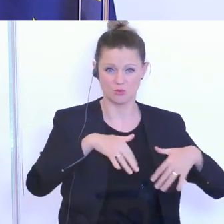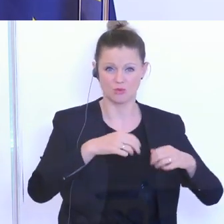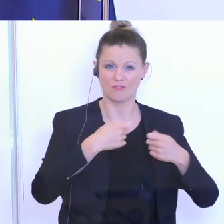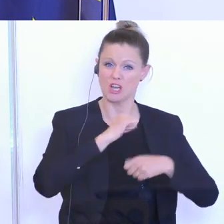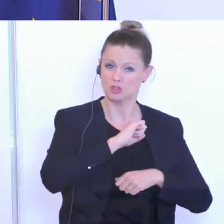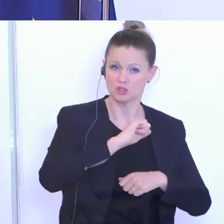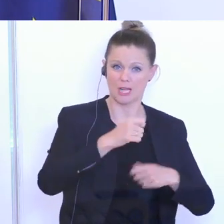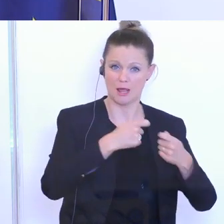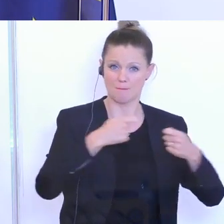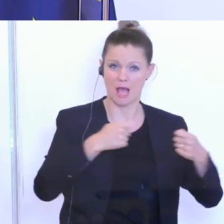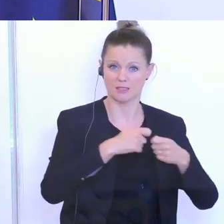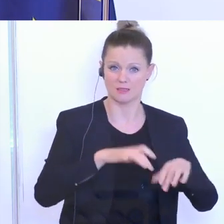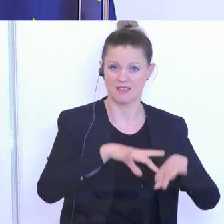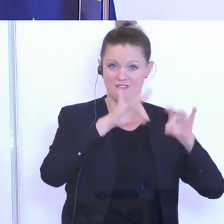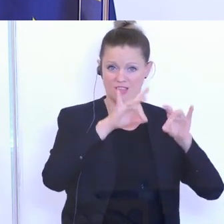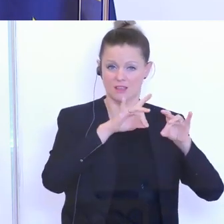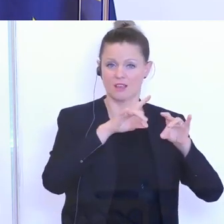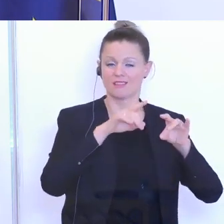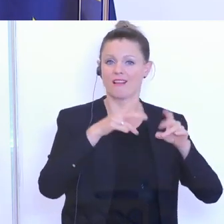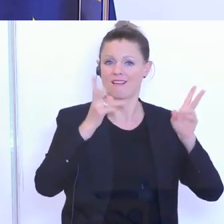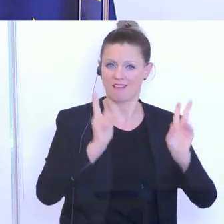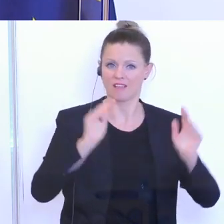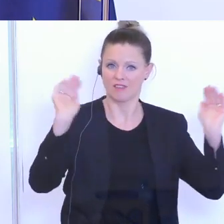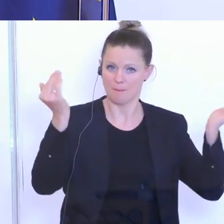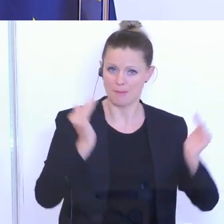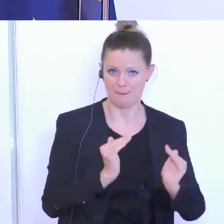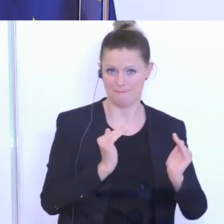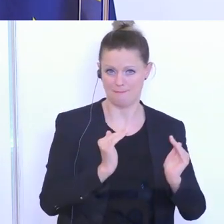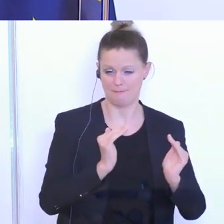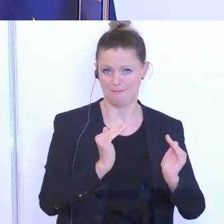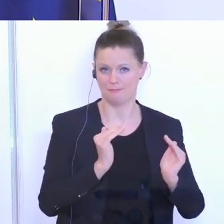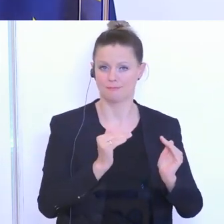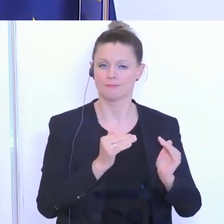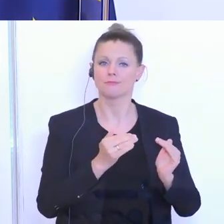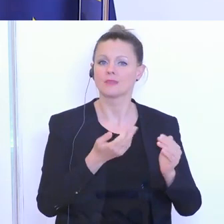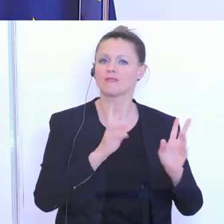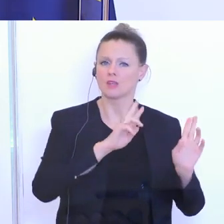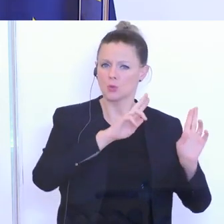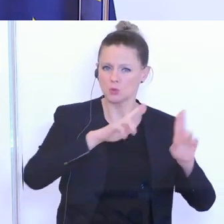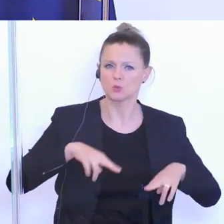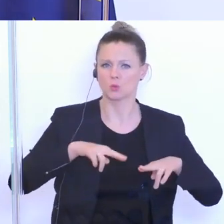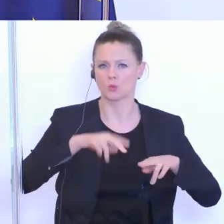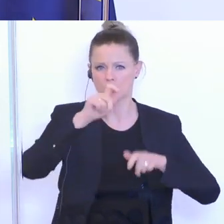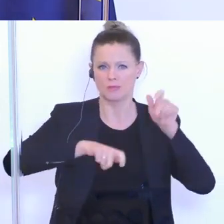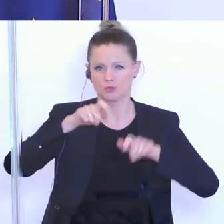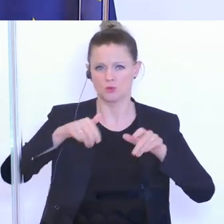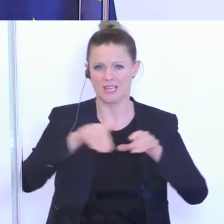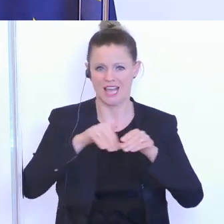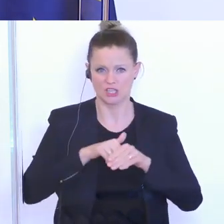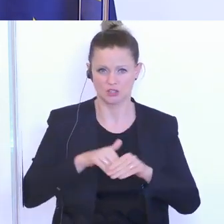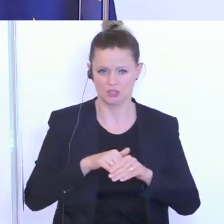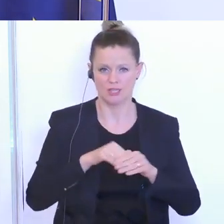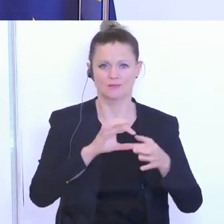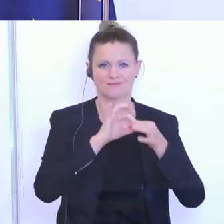Maßnahmen zu finden, die Arbeitslosigkeit zu bekämpfen und wieder möglichst viele Menschen in Beschäftigung zu bringen. Das ist die